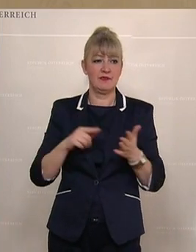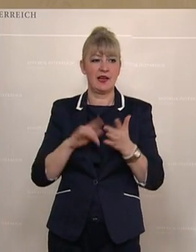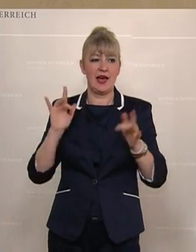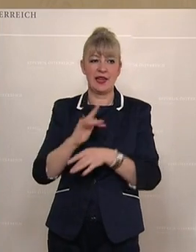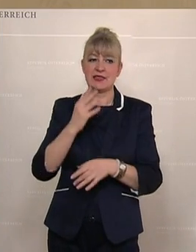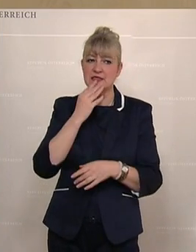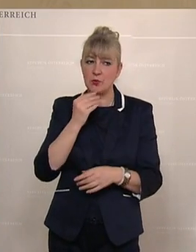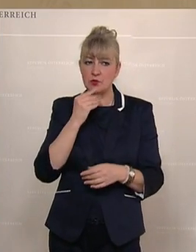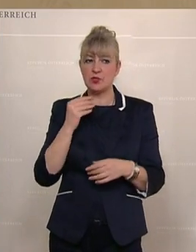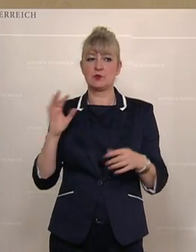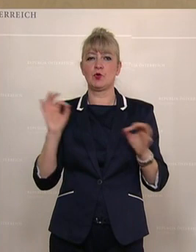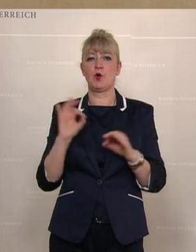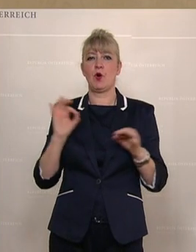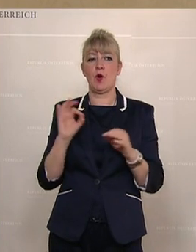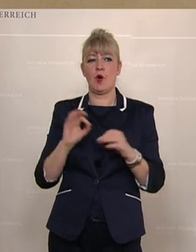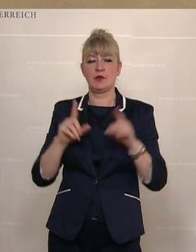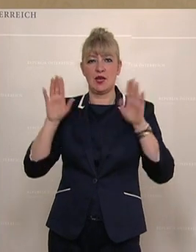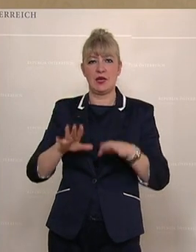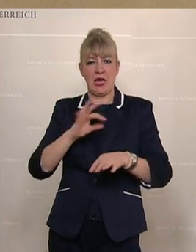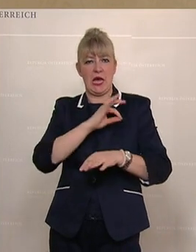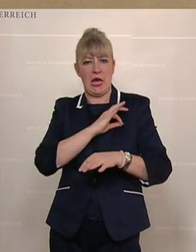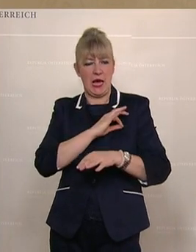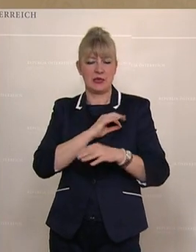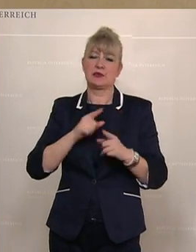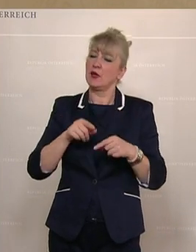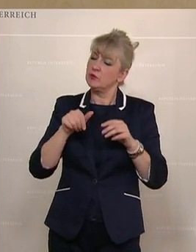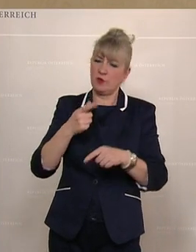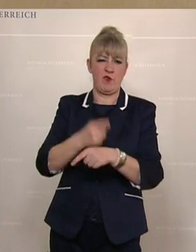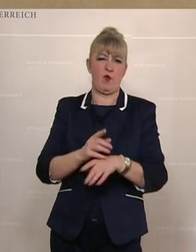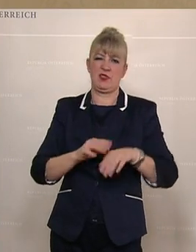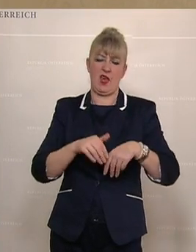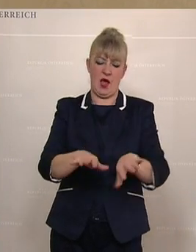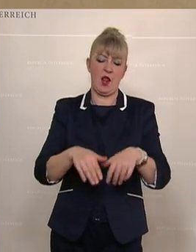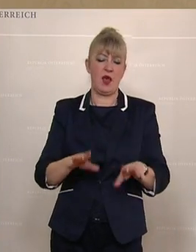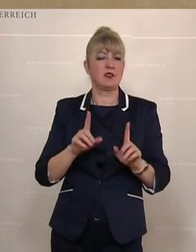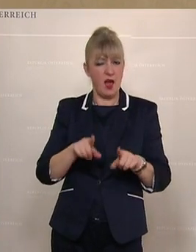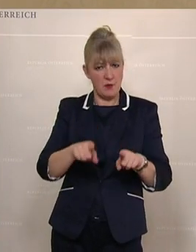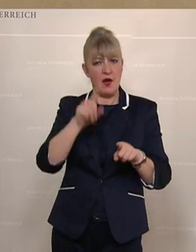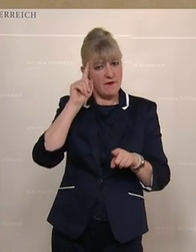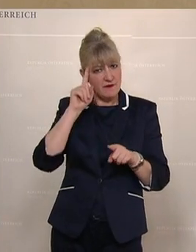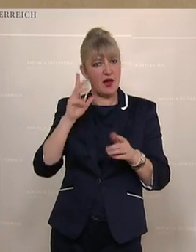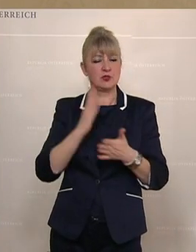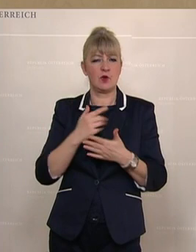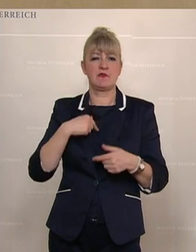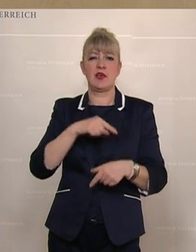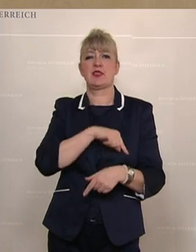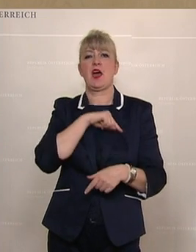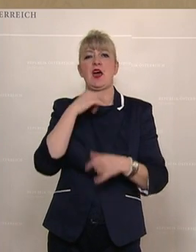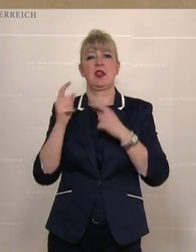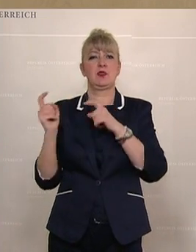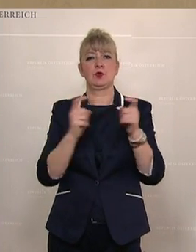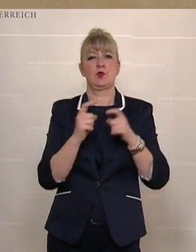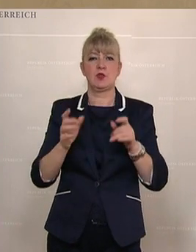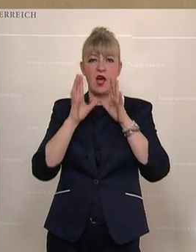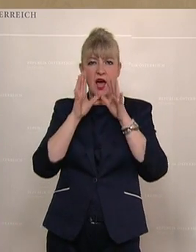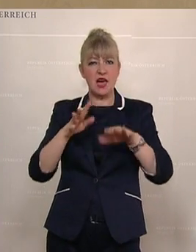Antisemitismus oder Islamophobie geht, zutiefst zu verurteilen. Aber Sie wissen doch, wir haben jahrelang darüber debattiert, Hass